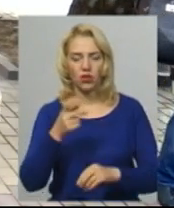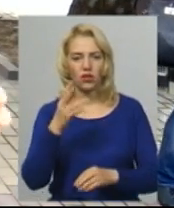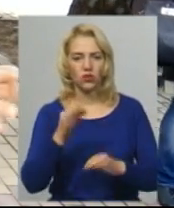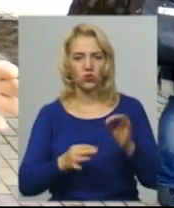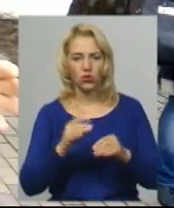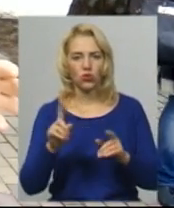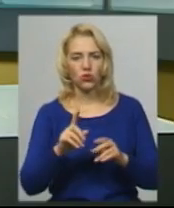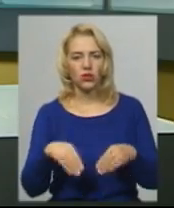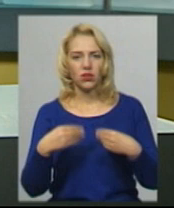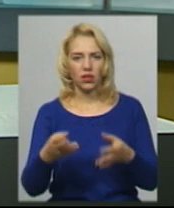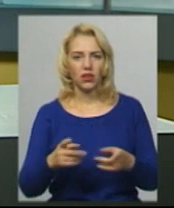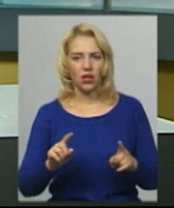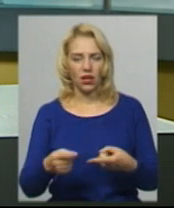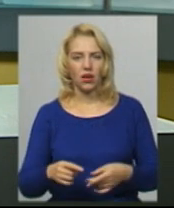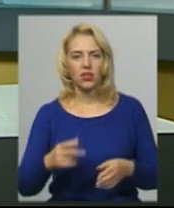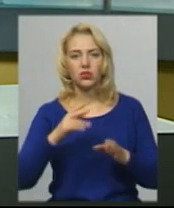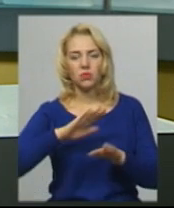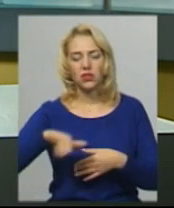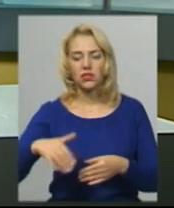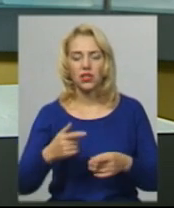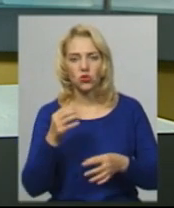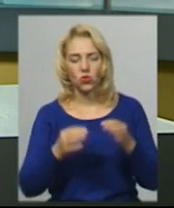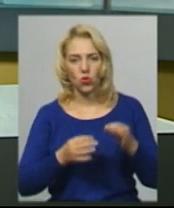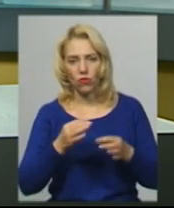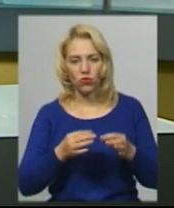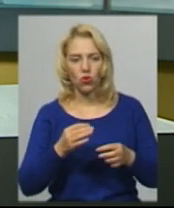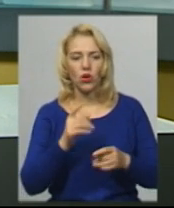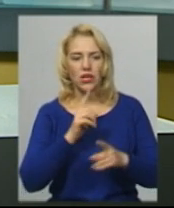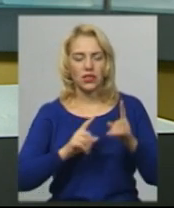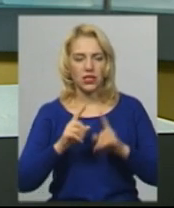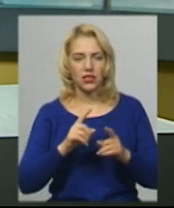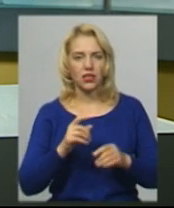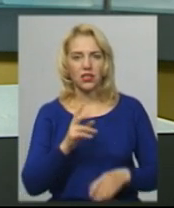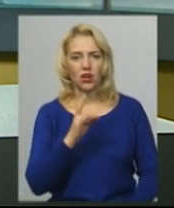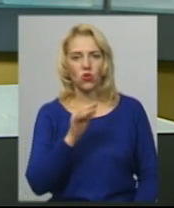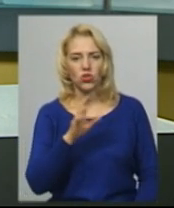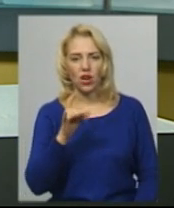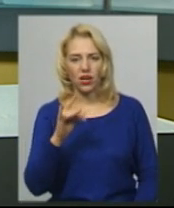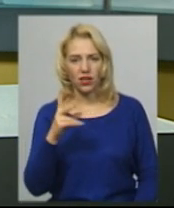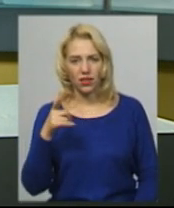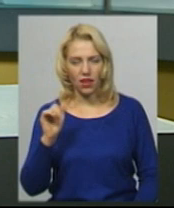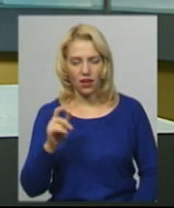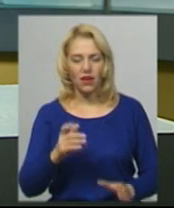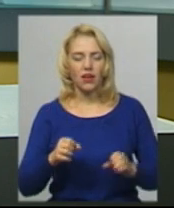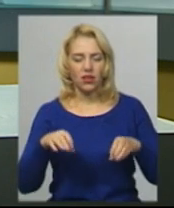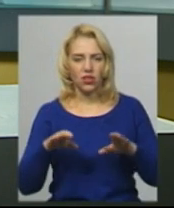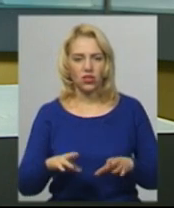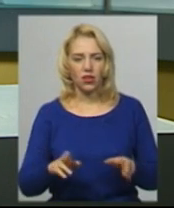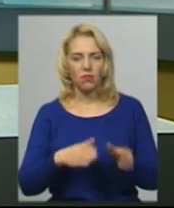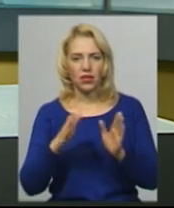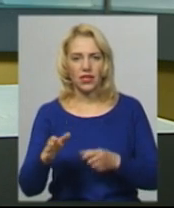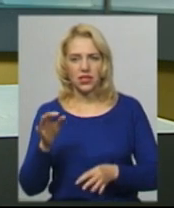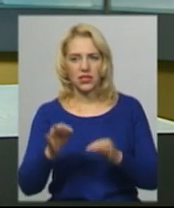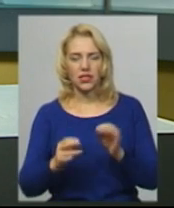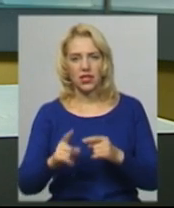арешту. Після судового засідання суддя Валентина Кочергіна винесла рішення – перенести засідання на два